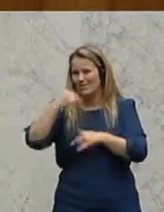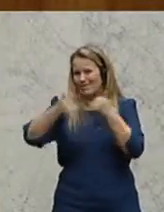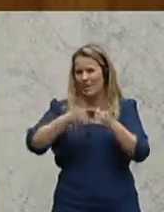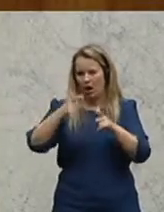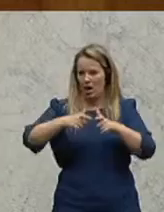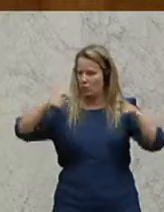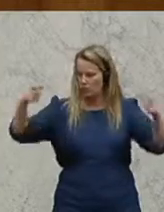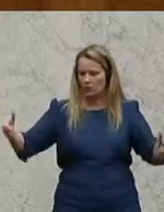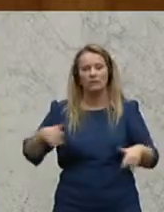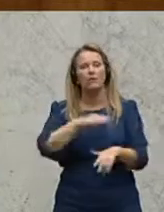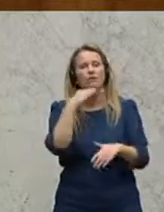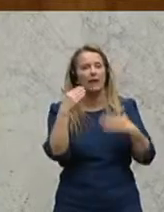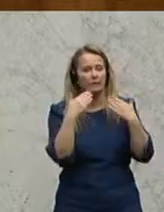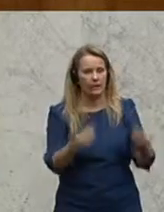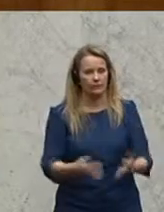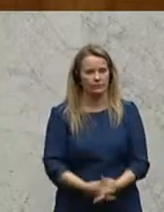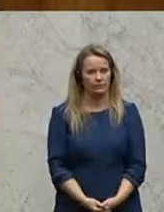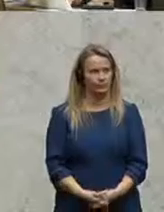ausgedehnt werden. Vielen Dank.